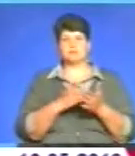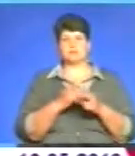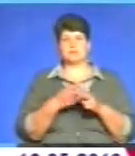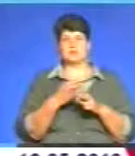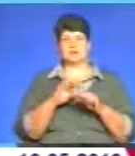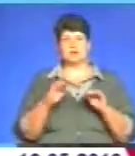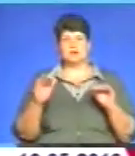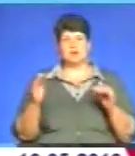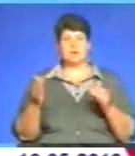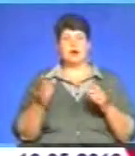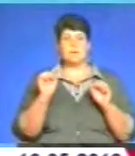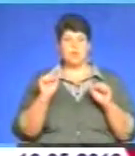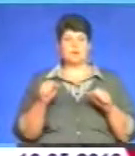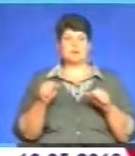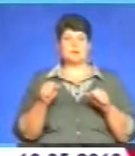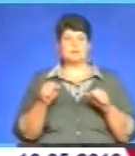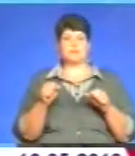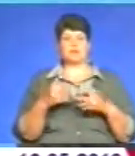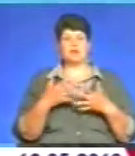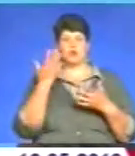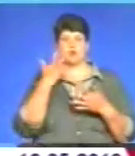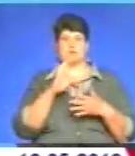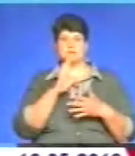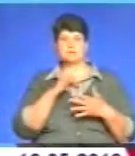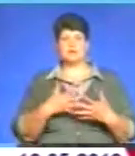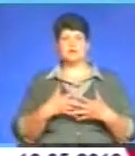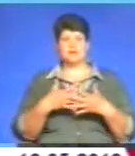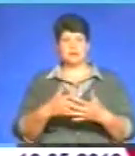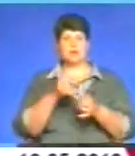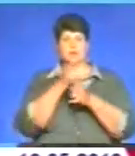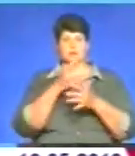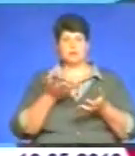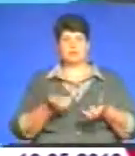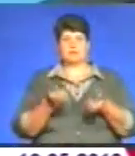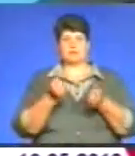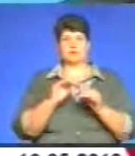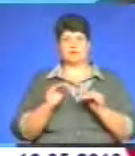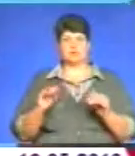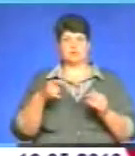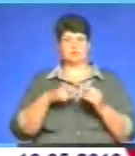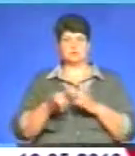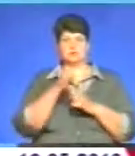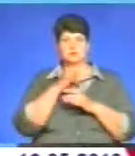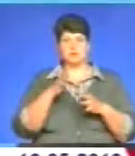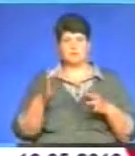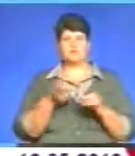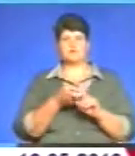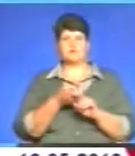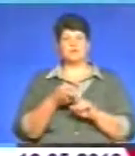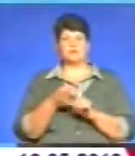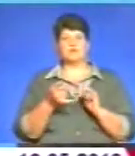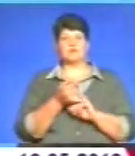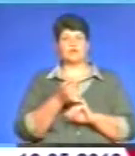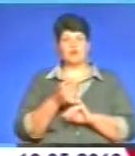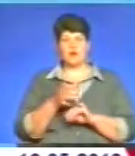потім при вагітності створюють ризики до невиношування вагітності, до інфікування внутрішнього